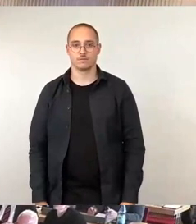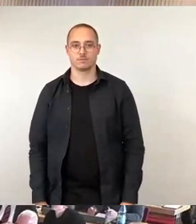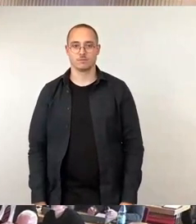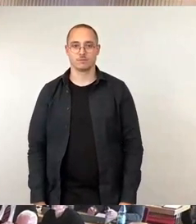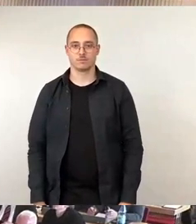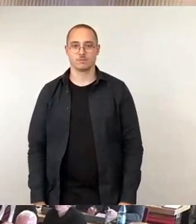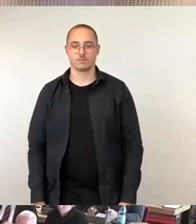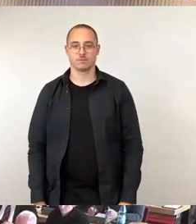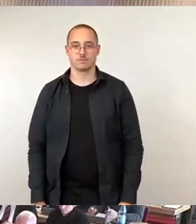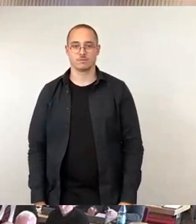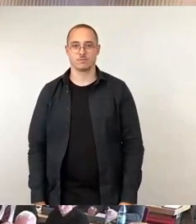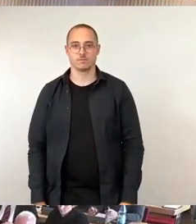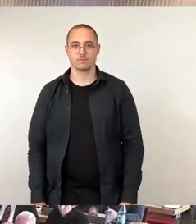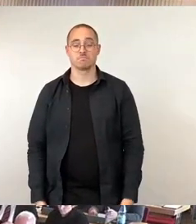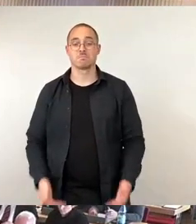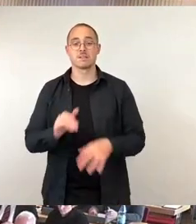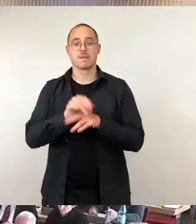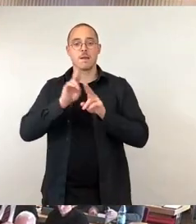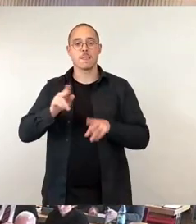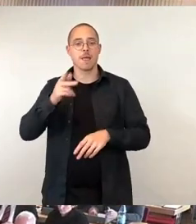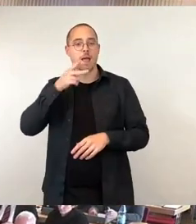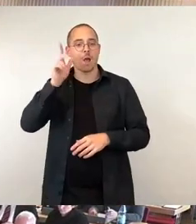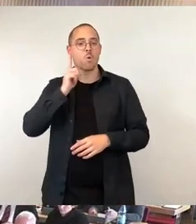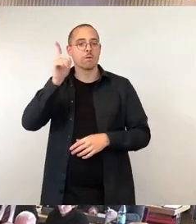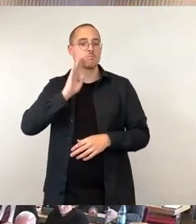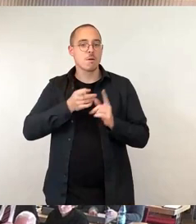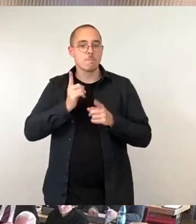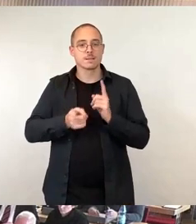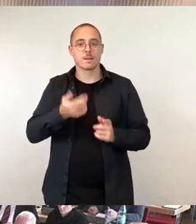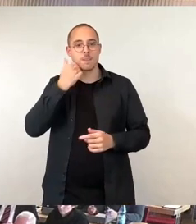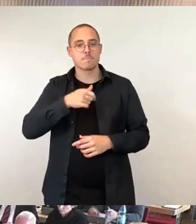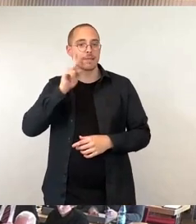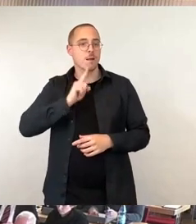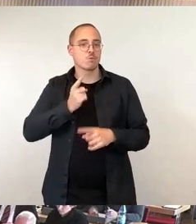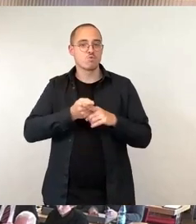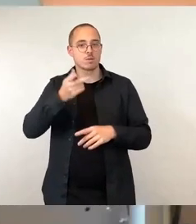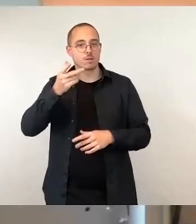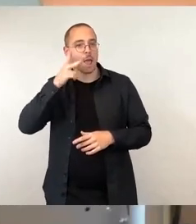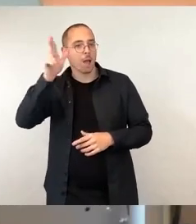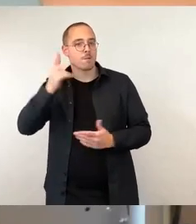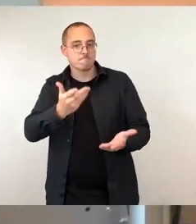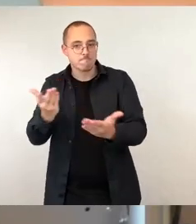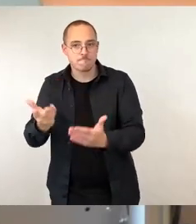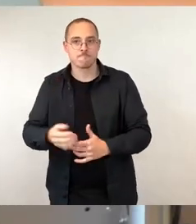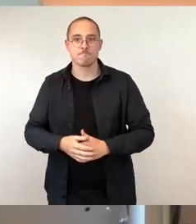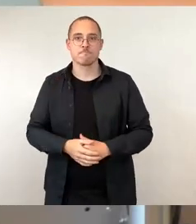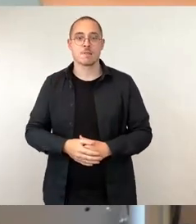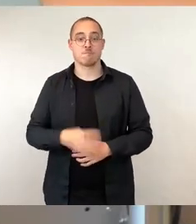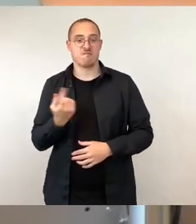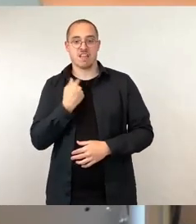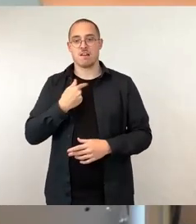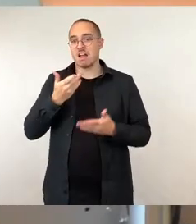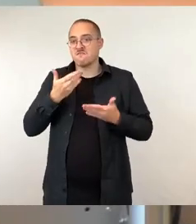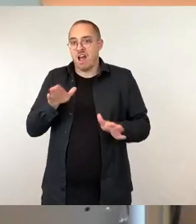Sehr geehrter Herr Oberbürgermeister, meine Damen und Herren, wir Freien sind uns